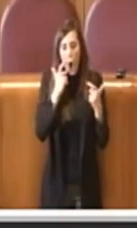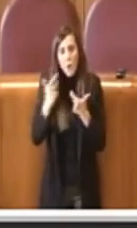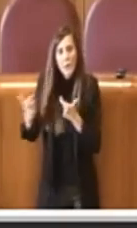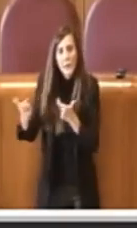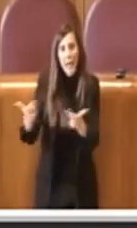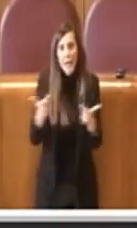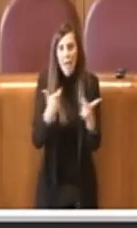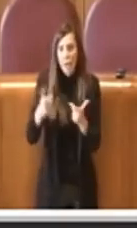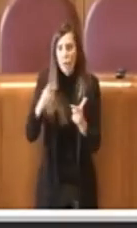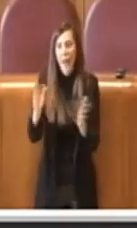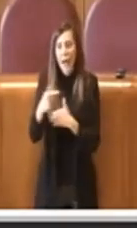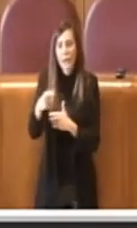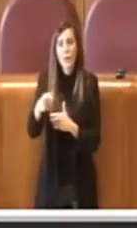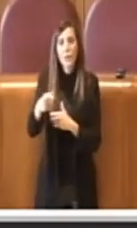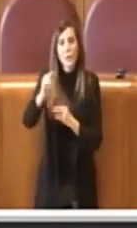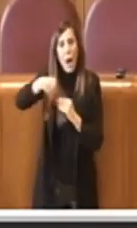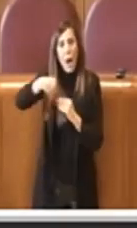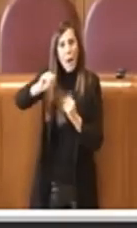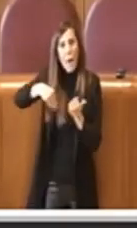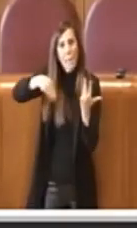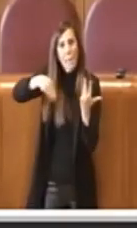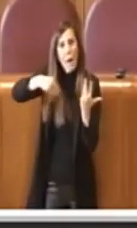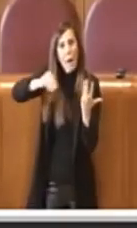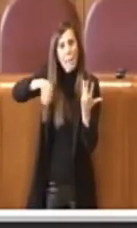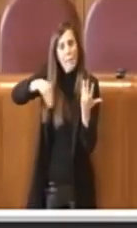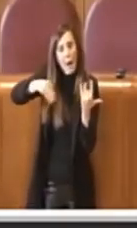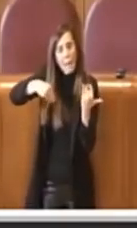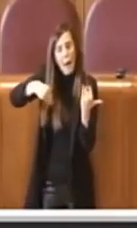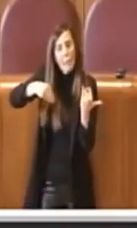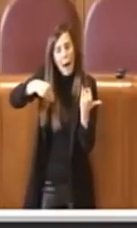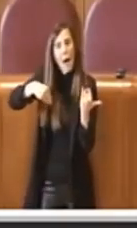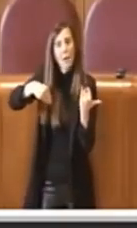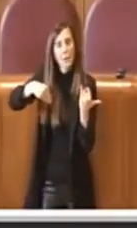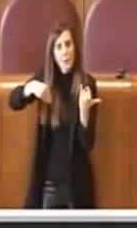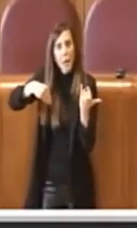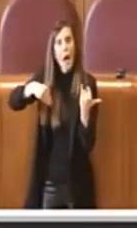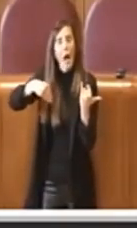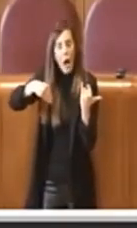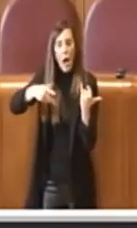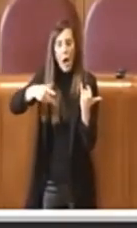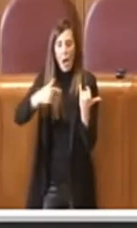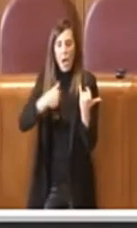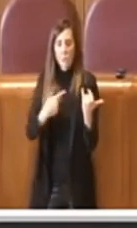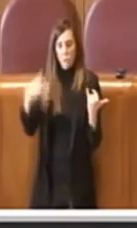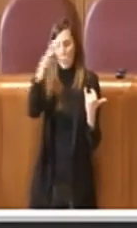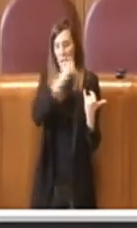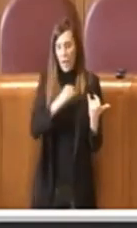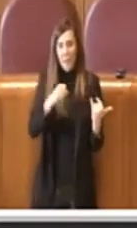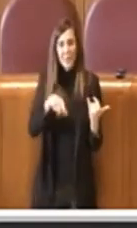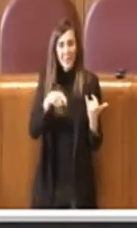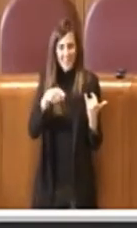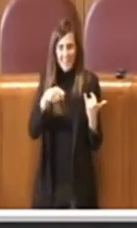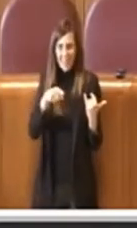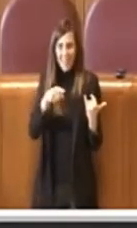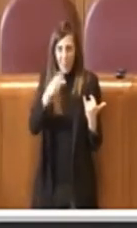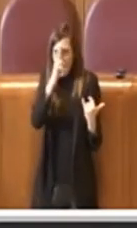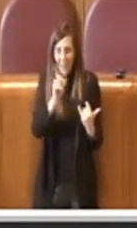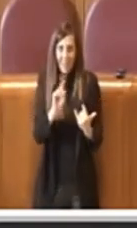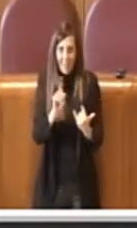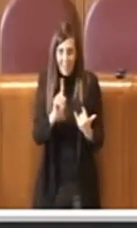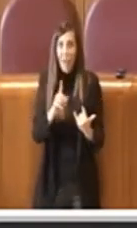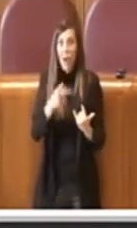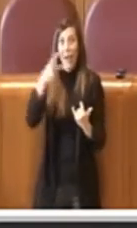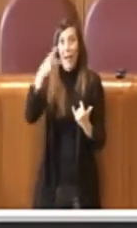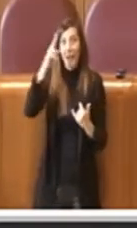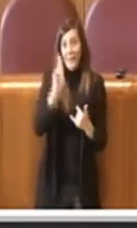pervenute dalla categoria abbiamo notato che così scontate non erano. Quindi per esempio abbiamo definito l'accesso di taxi e